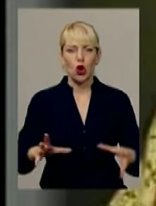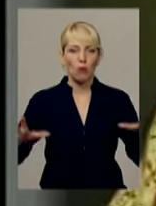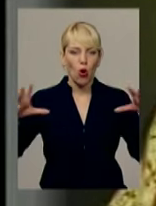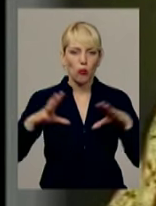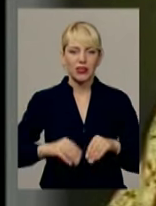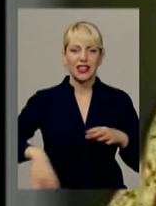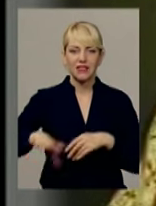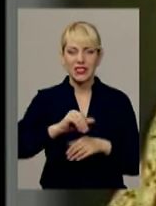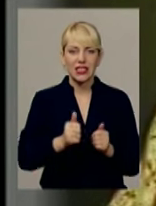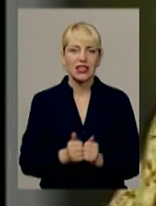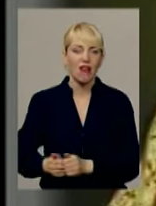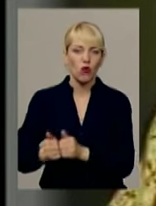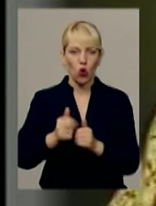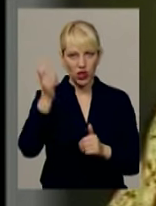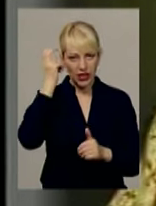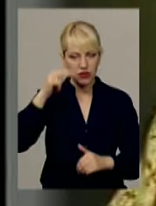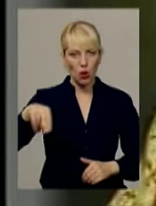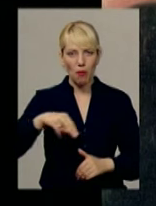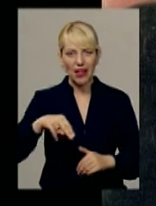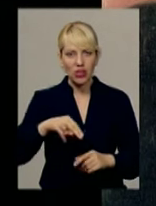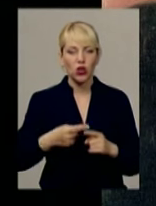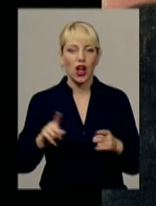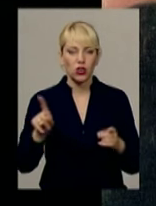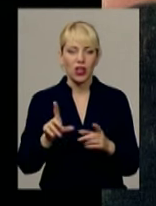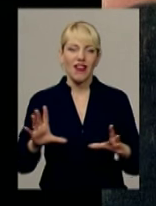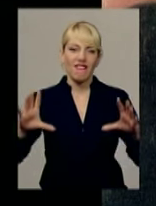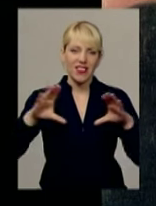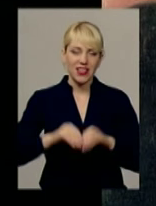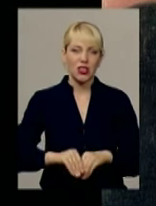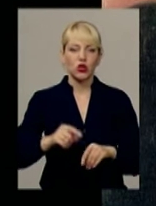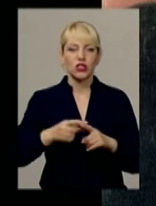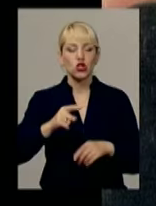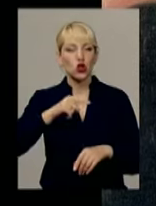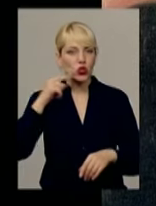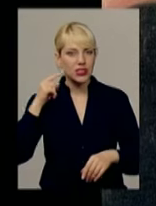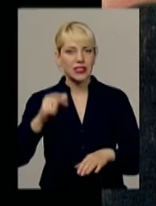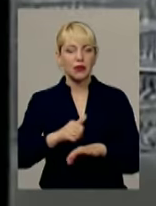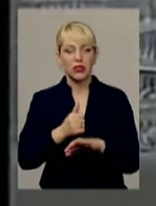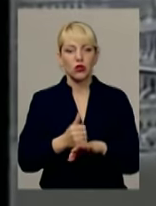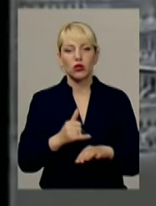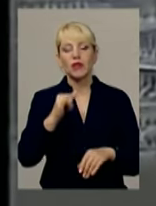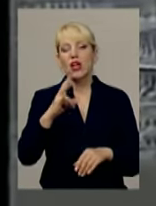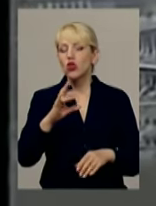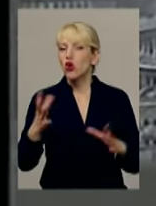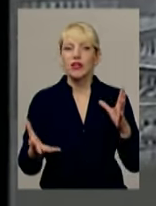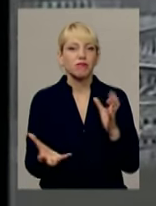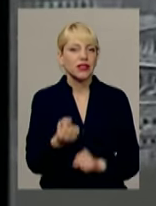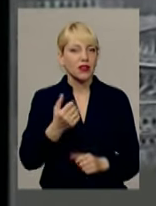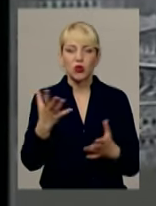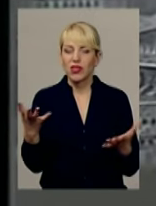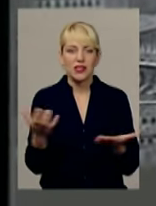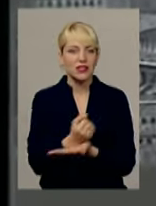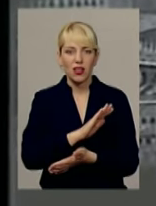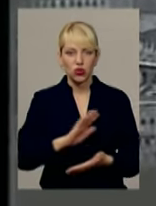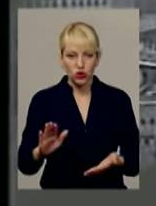патріархату в єдності з Римським престолом. Щоправда, так і не знайшов на те достатньої підтримки. Ні серед інтелігенції,